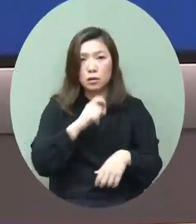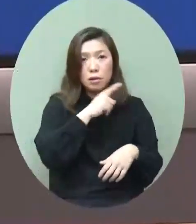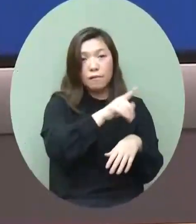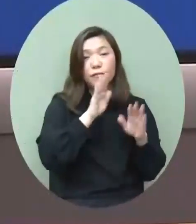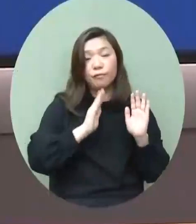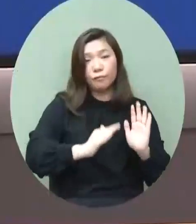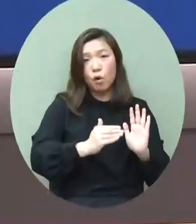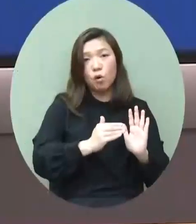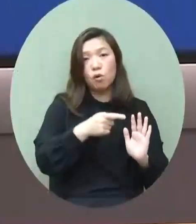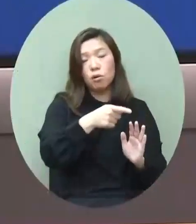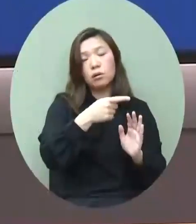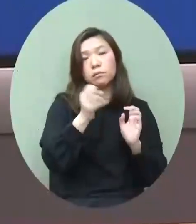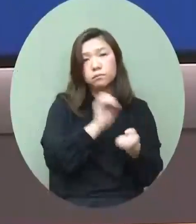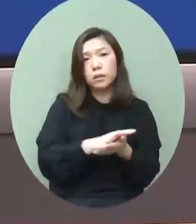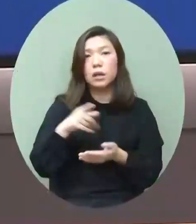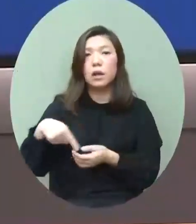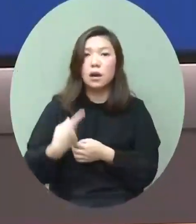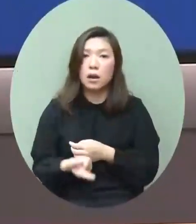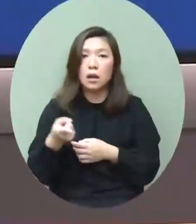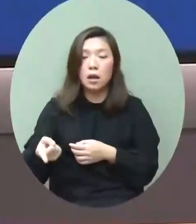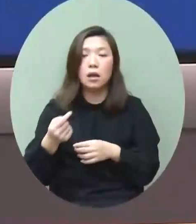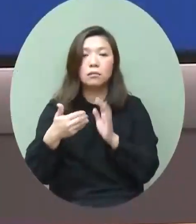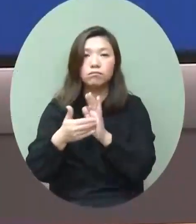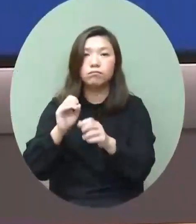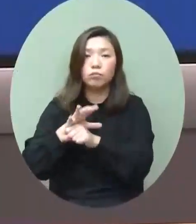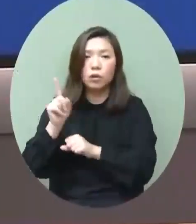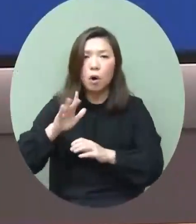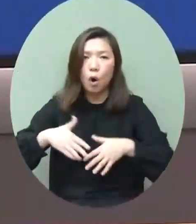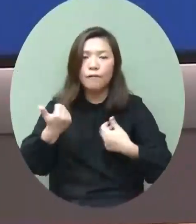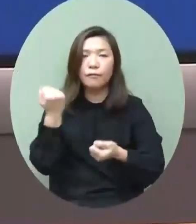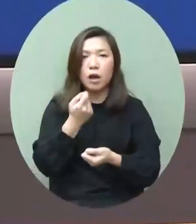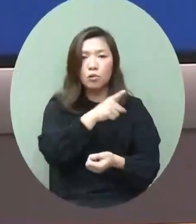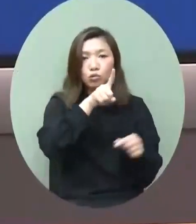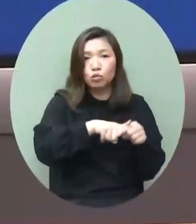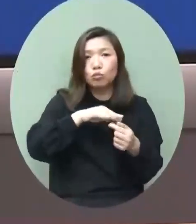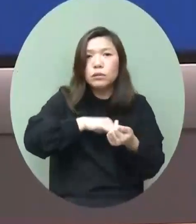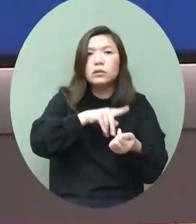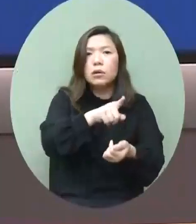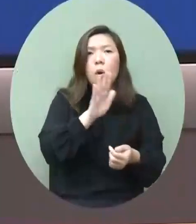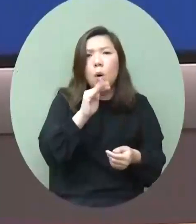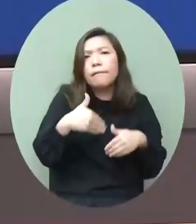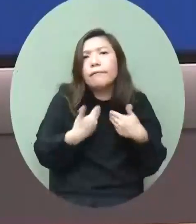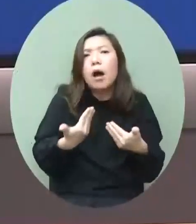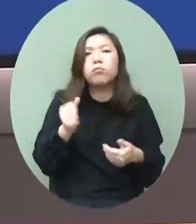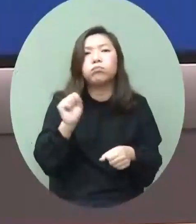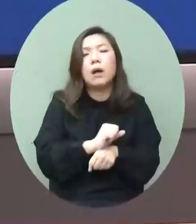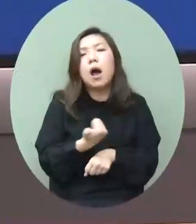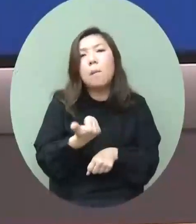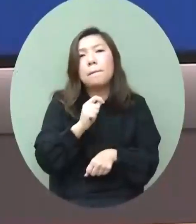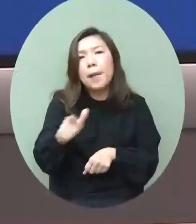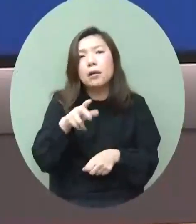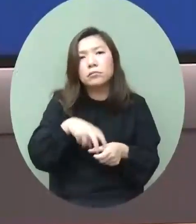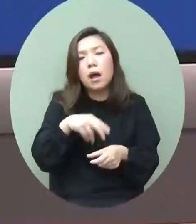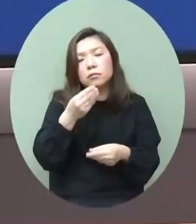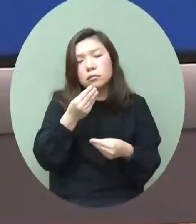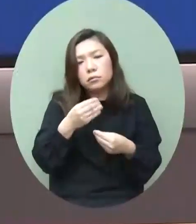者的復原中醫藥都會發揮一個可能比西醫藥更好的效應大家都聽過